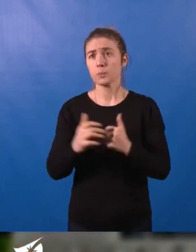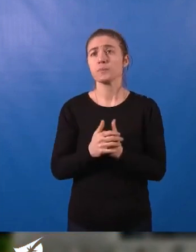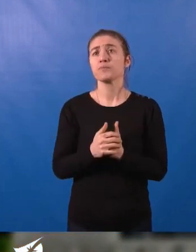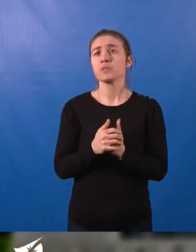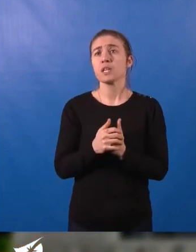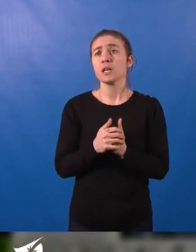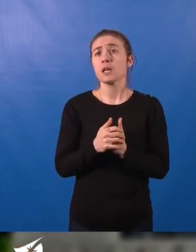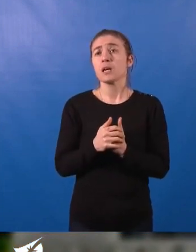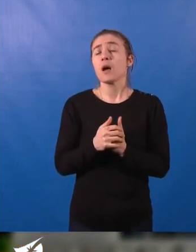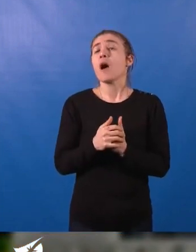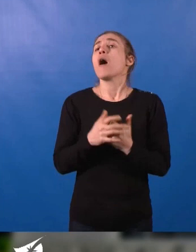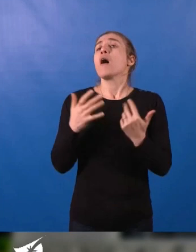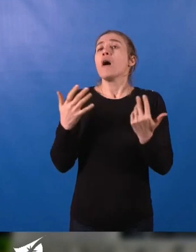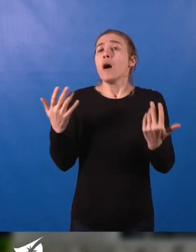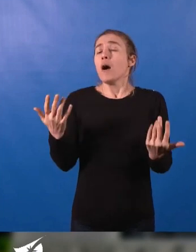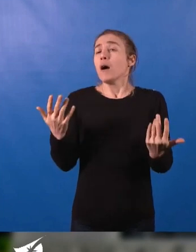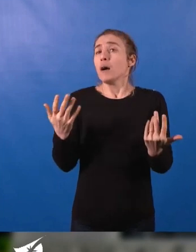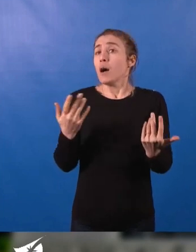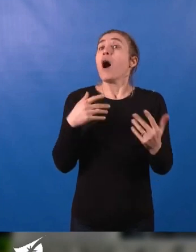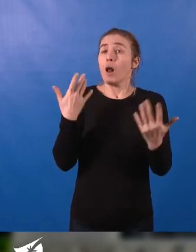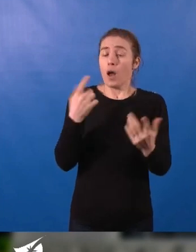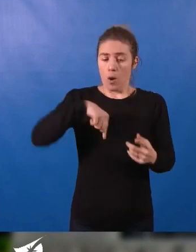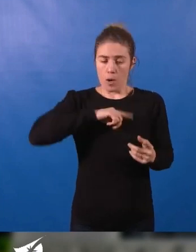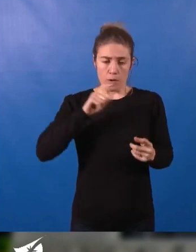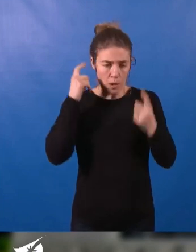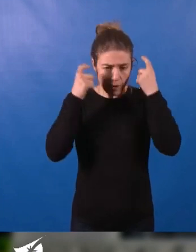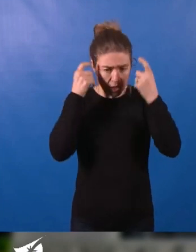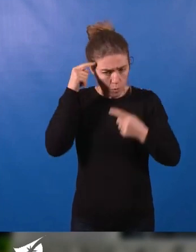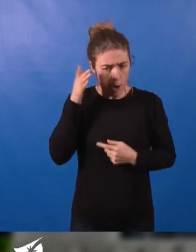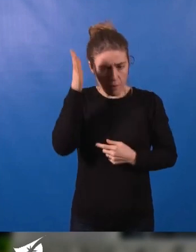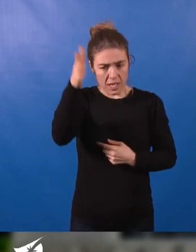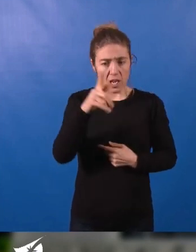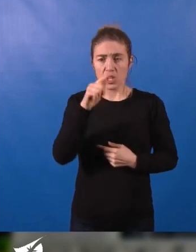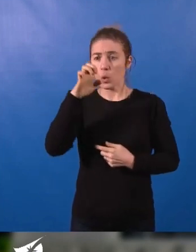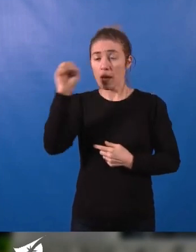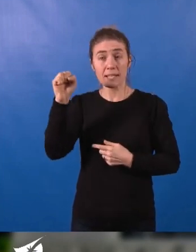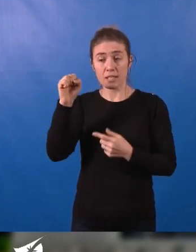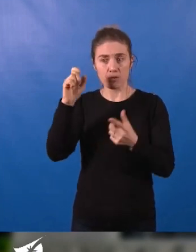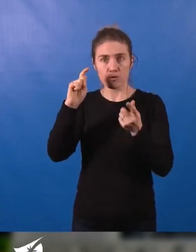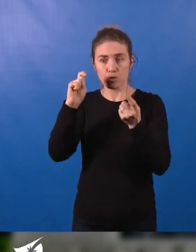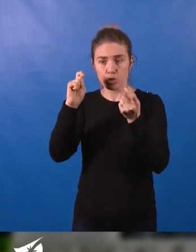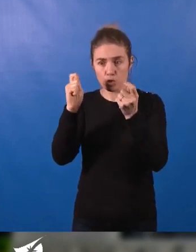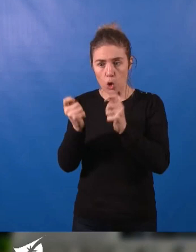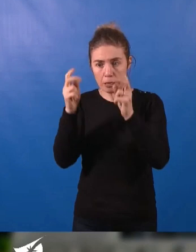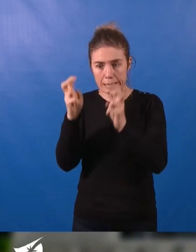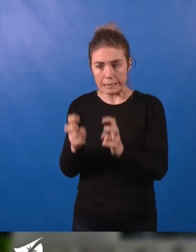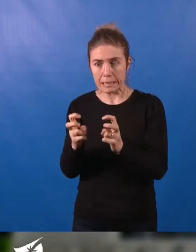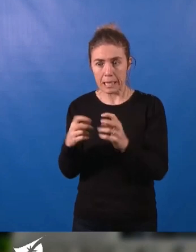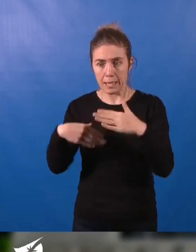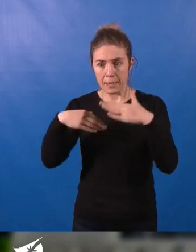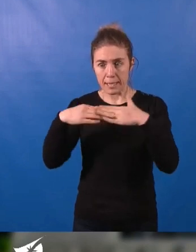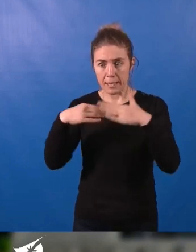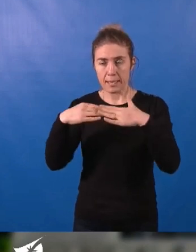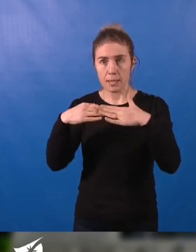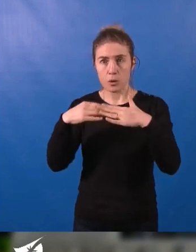'agir à la fois pour corriger notre trajectoire d'émissions de gaz à effet de serre, notamment, et limiter ainsi la